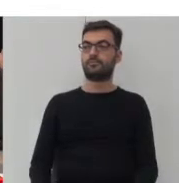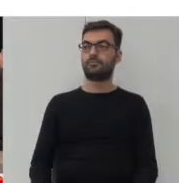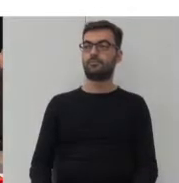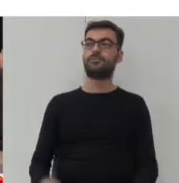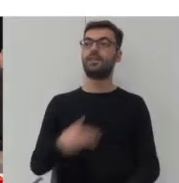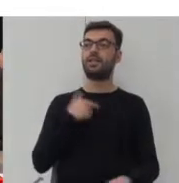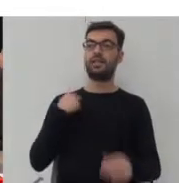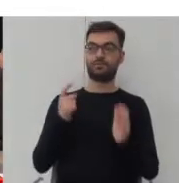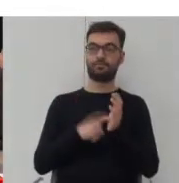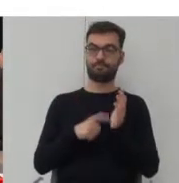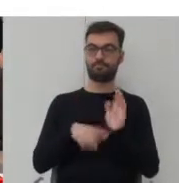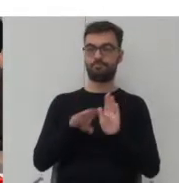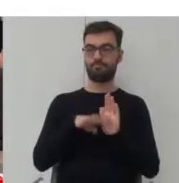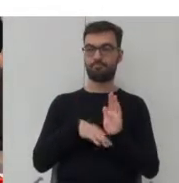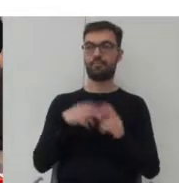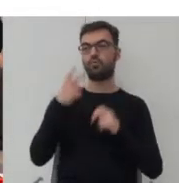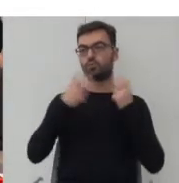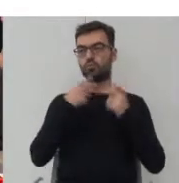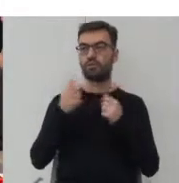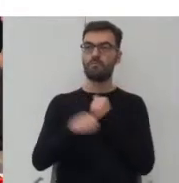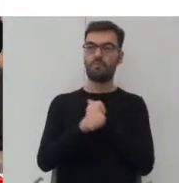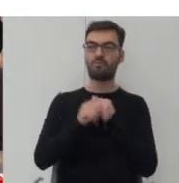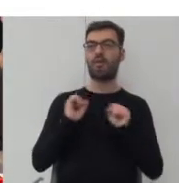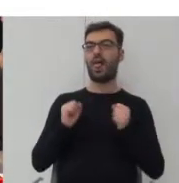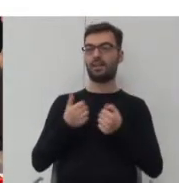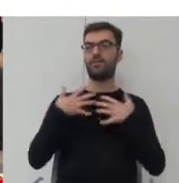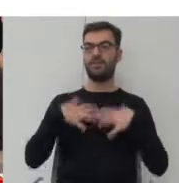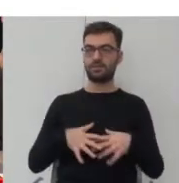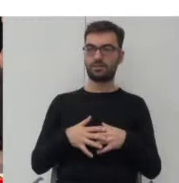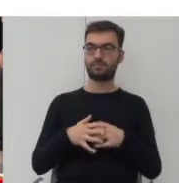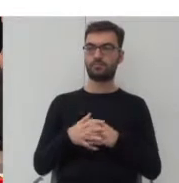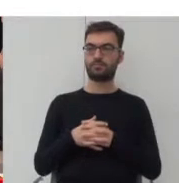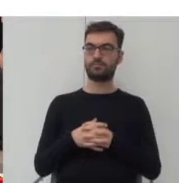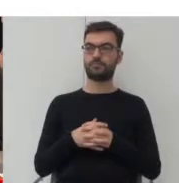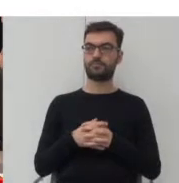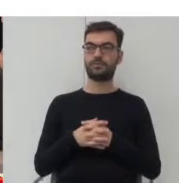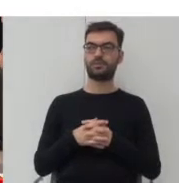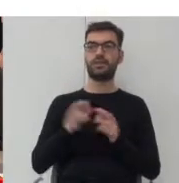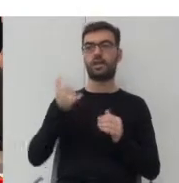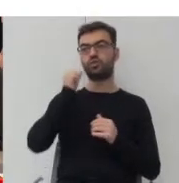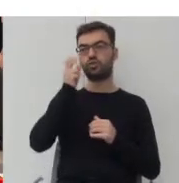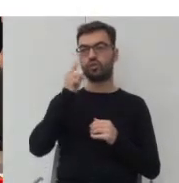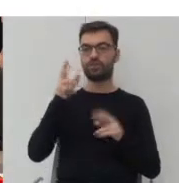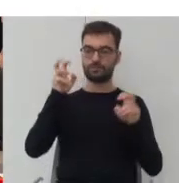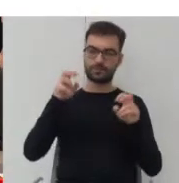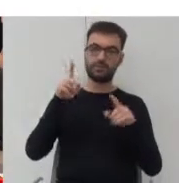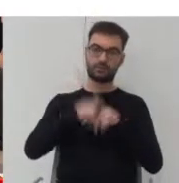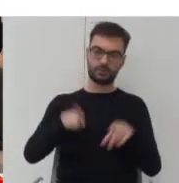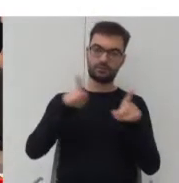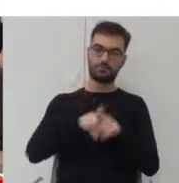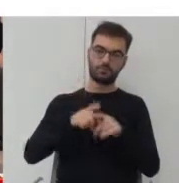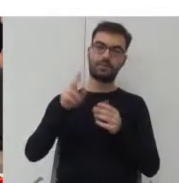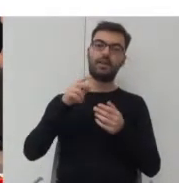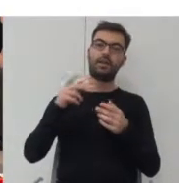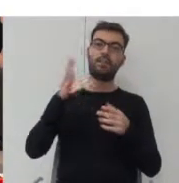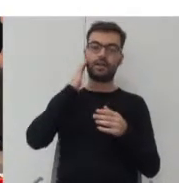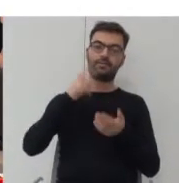postulatem jest, by szukać też pretekstu do aktywności fizycznej w trakcie takiej codziennej rutyny i wędrówki mieszkańca po